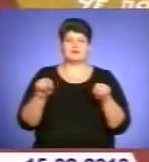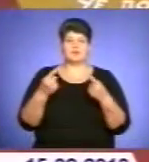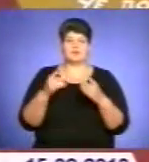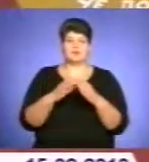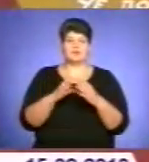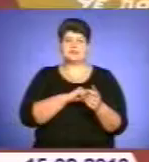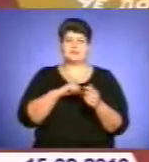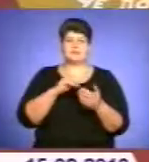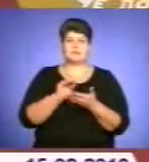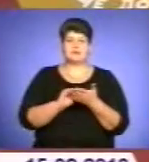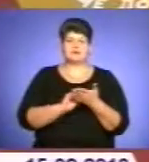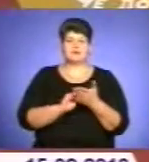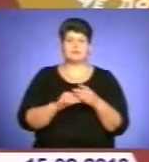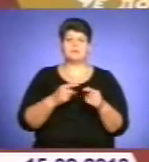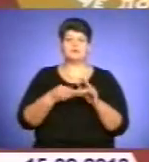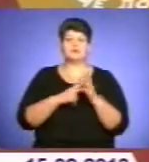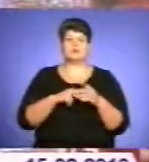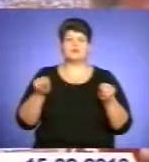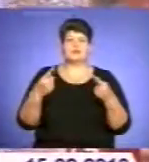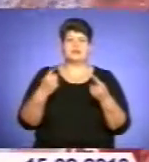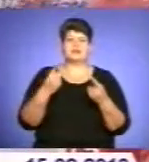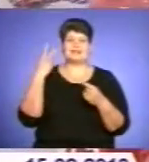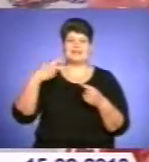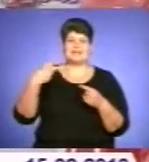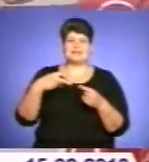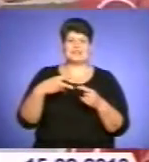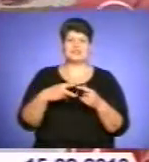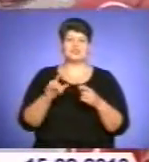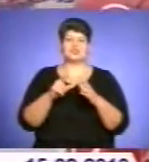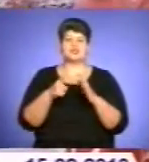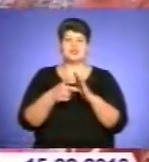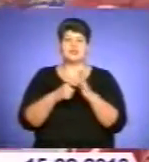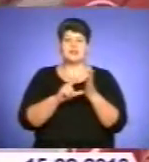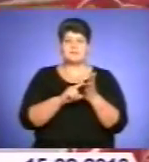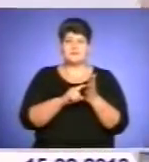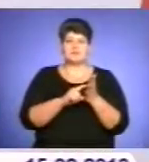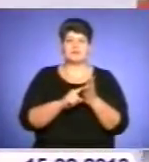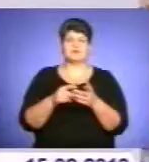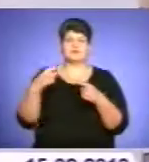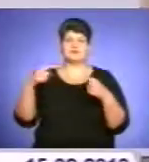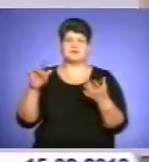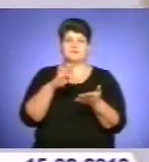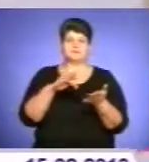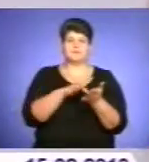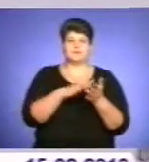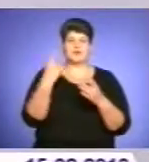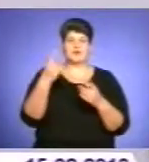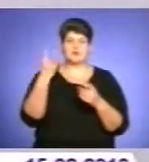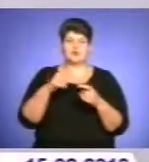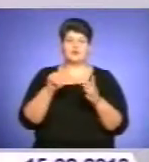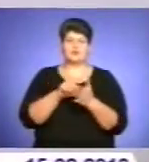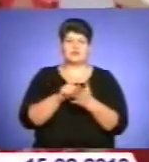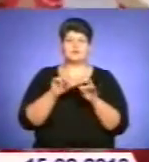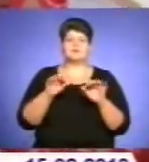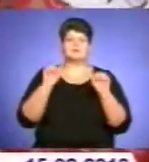Організатори планують створити 20 штабів, три у Тернополі, решту в районних центрах області. Учасником акції може стати кожен